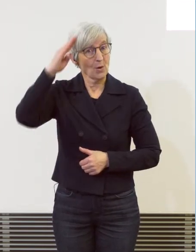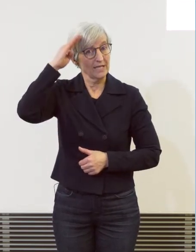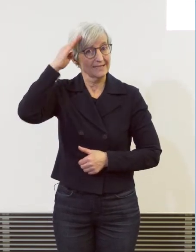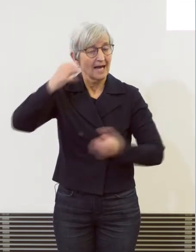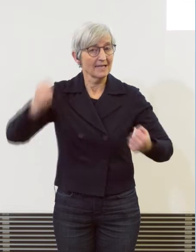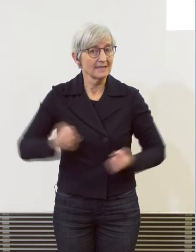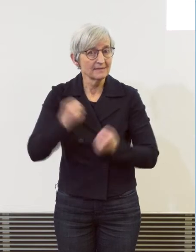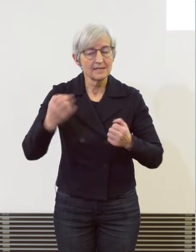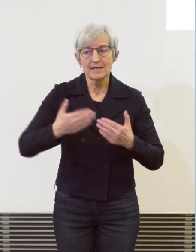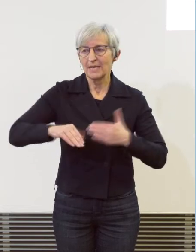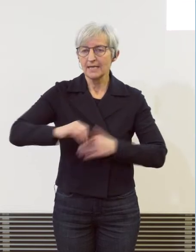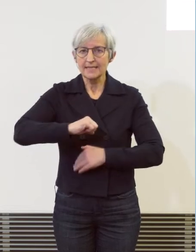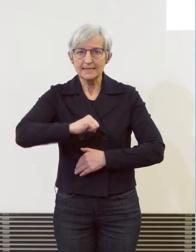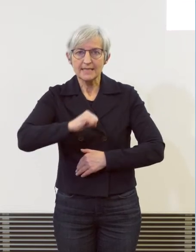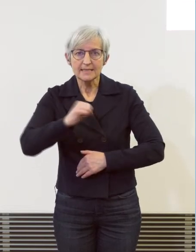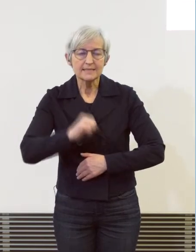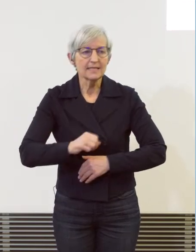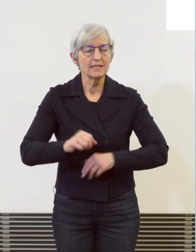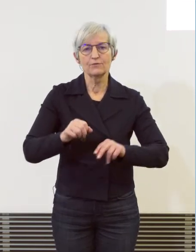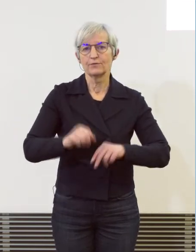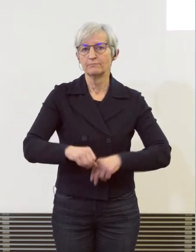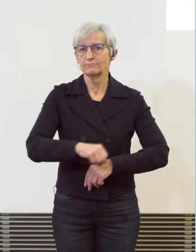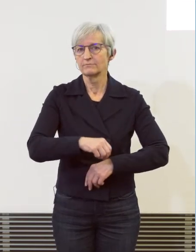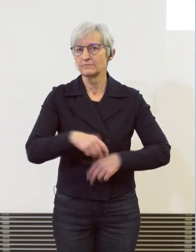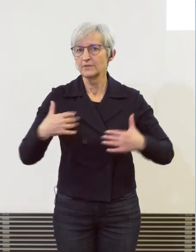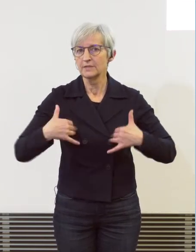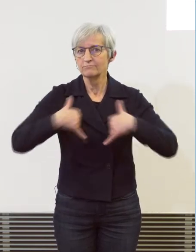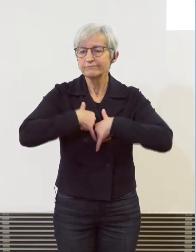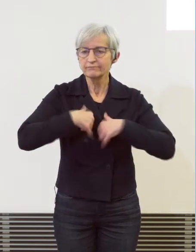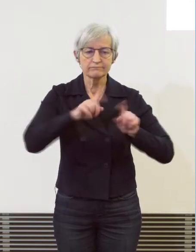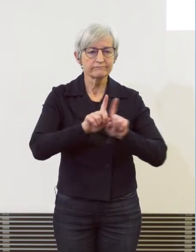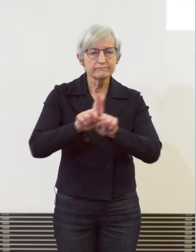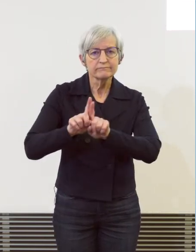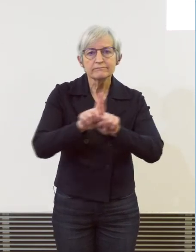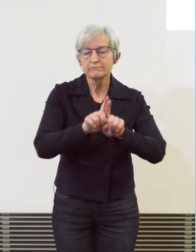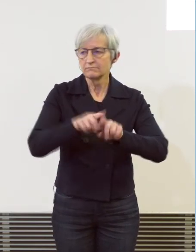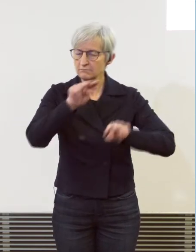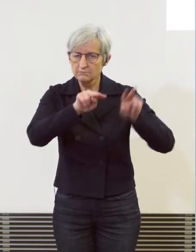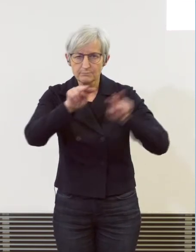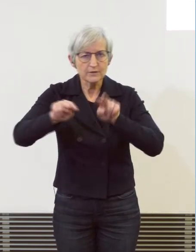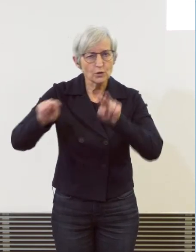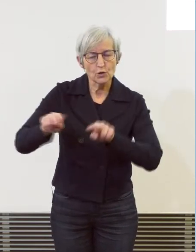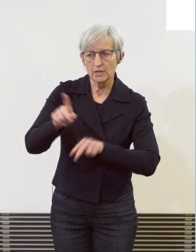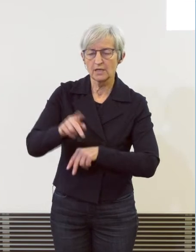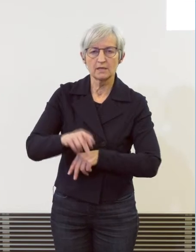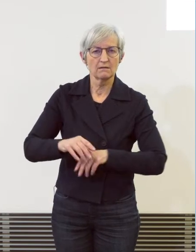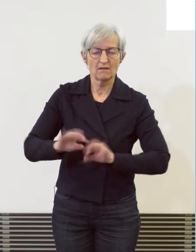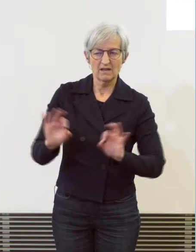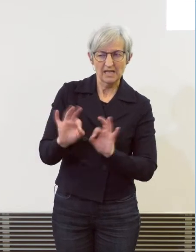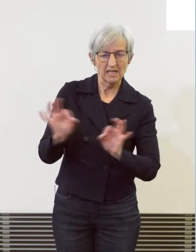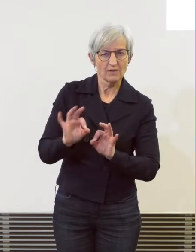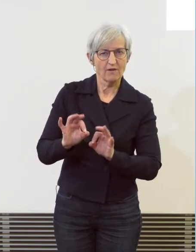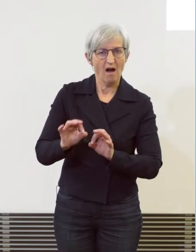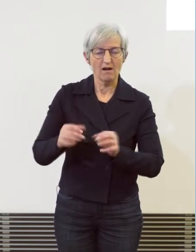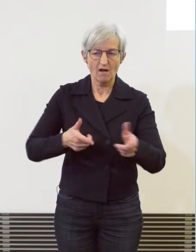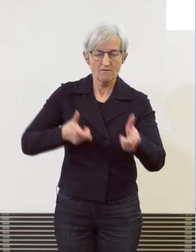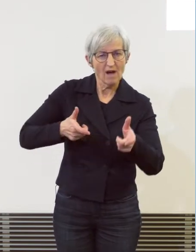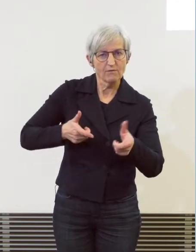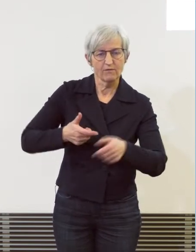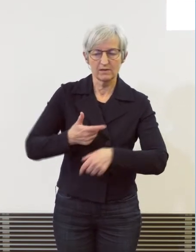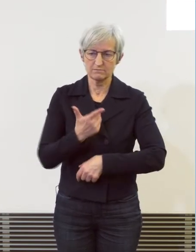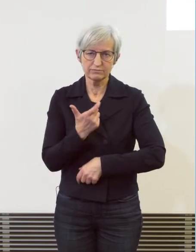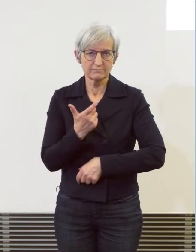Patrouille, Kontrolle, Sicherstellung von gefährlichen Waffen. Und wir werden nicht laut lassen bei der Jugendkriminalität.